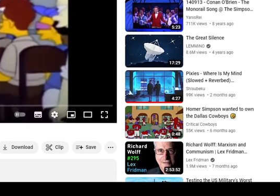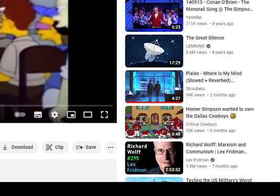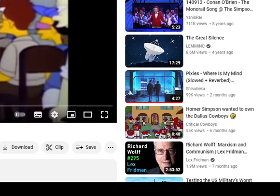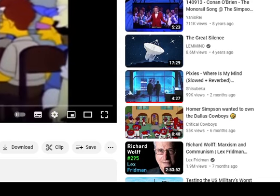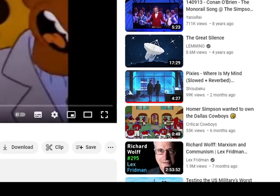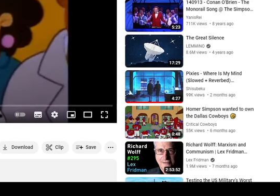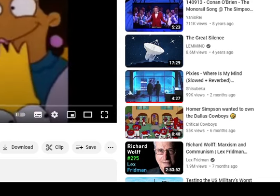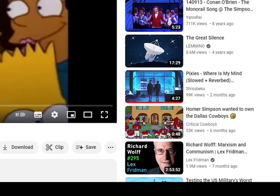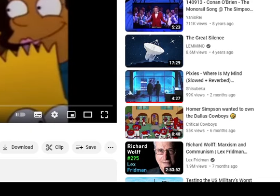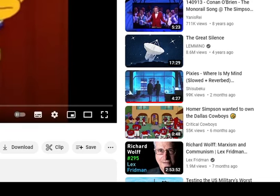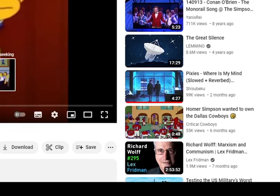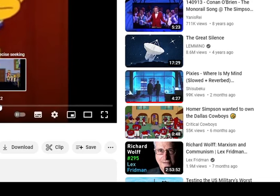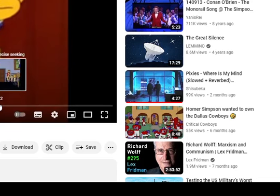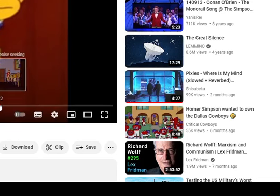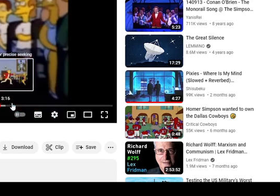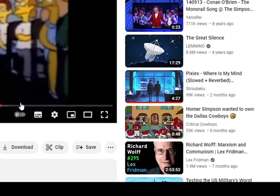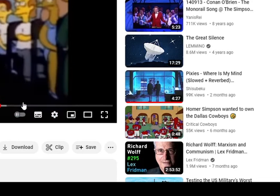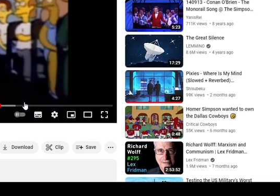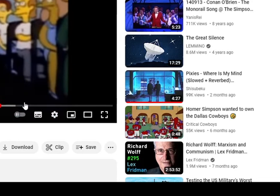Liet, čia netas klipas.